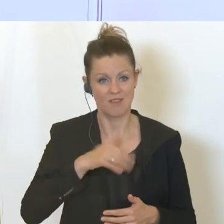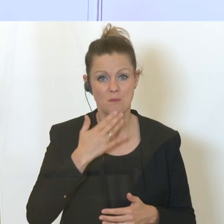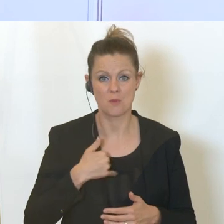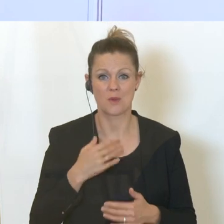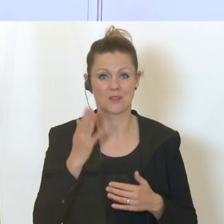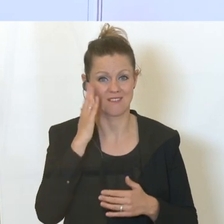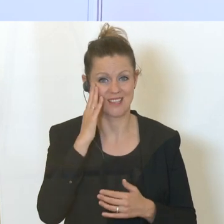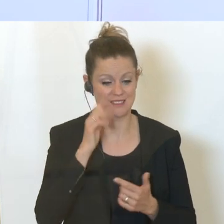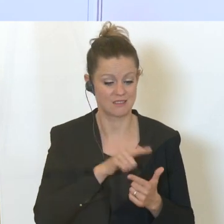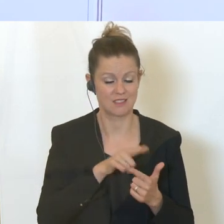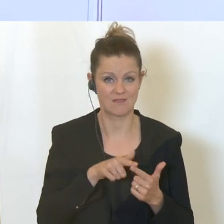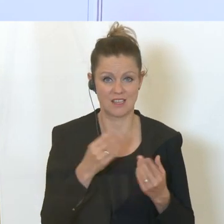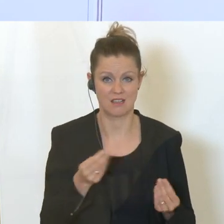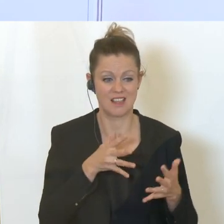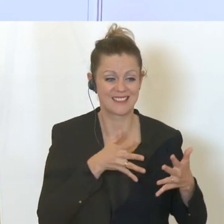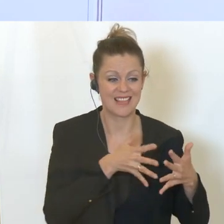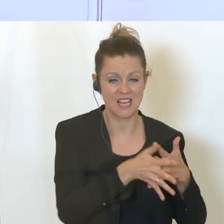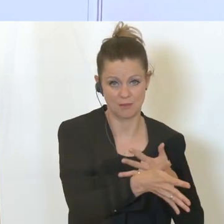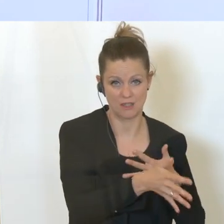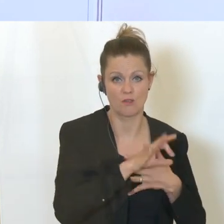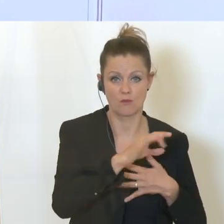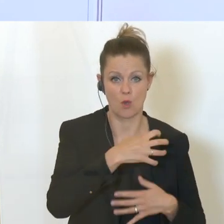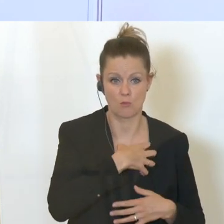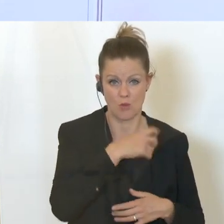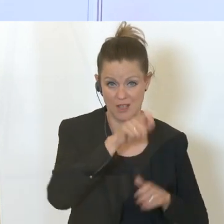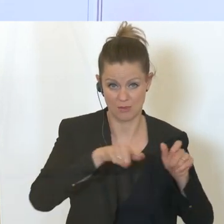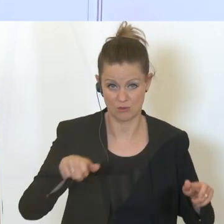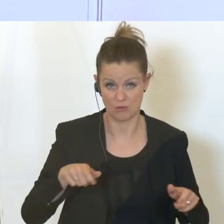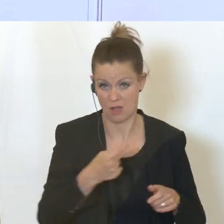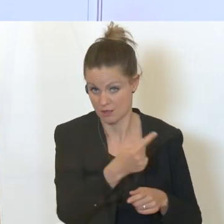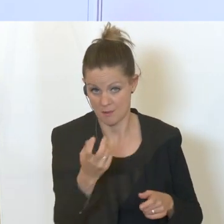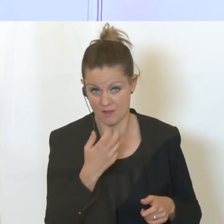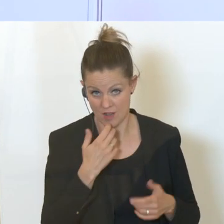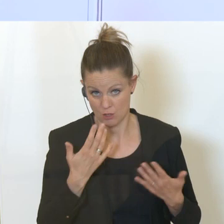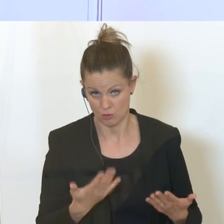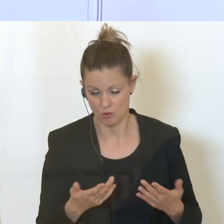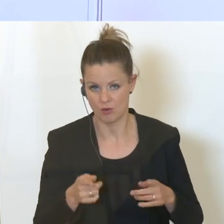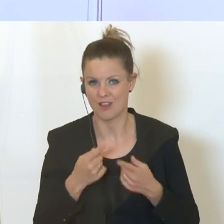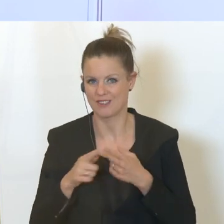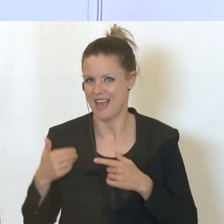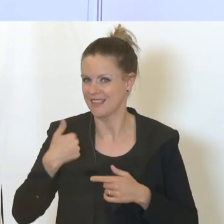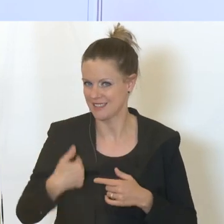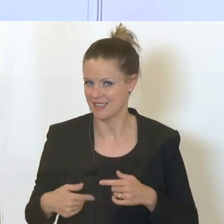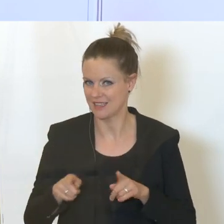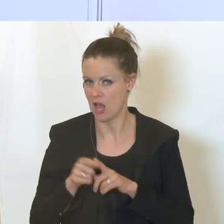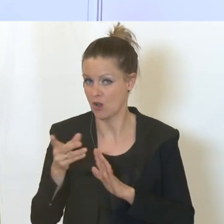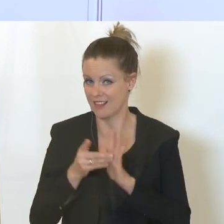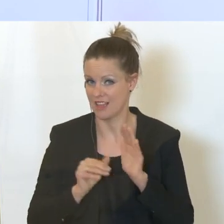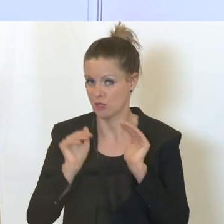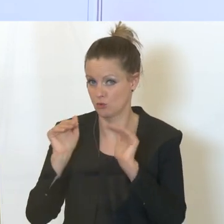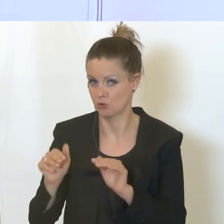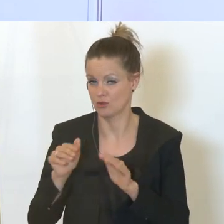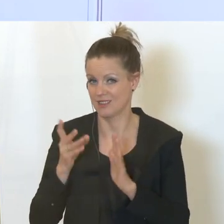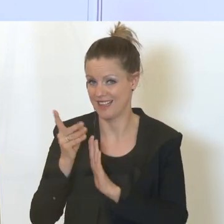Hinsichten. Transparenz auf der einen Seite für Bürgerinnen und Bürger, die sie ja wollen, und auf der anderen Seite Datenschutz und